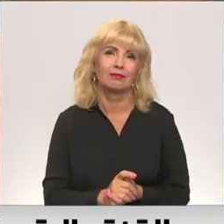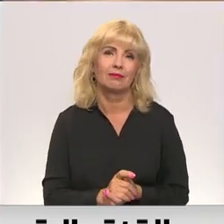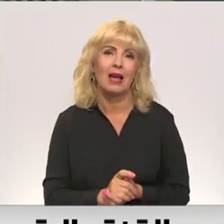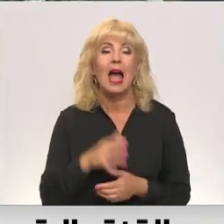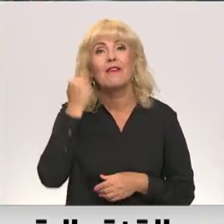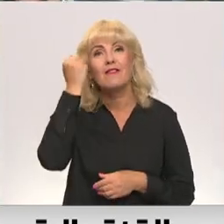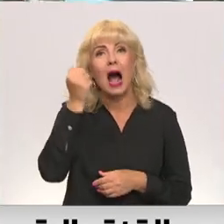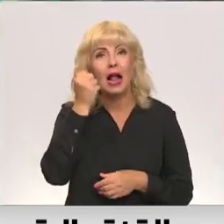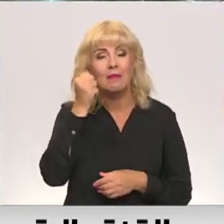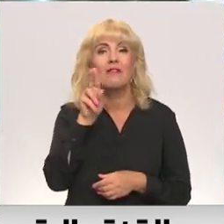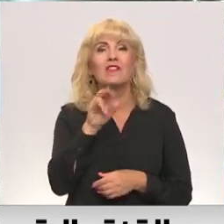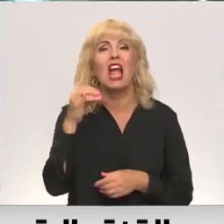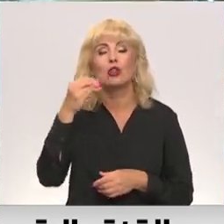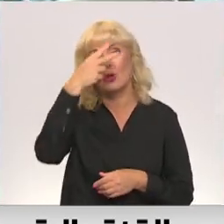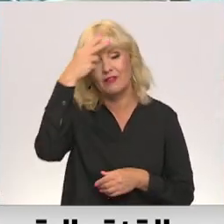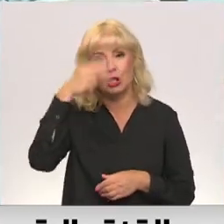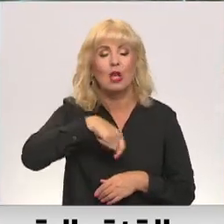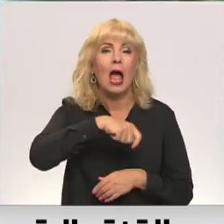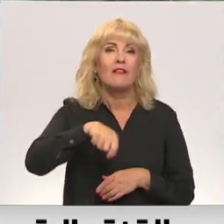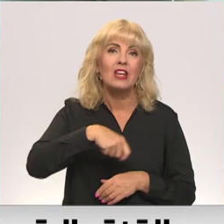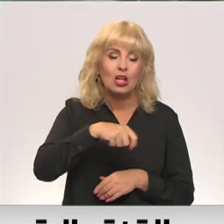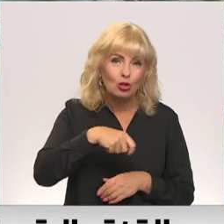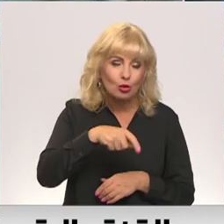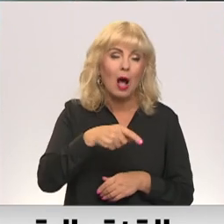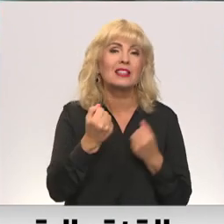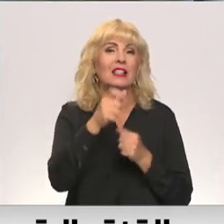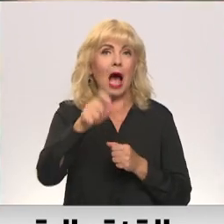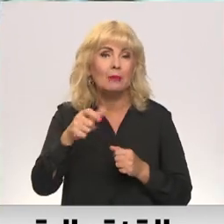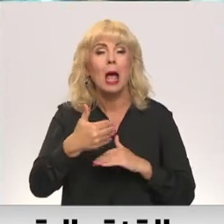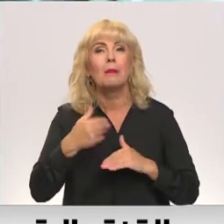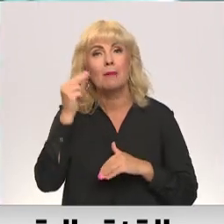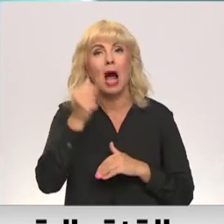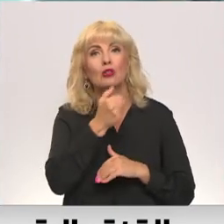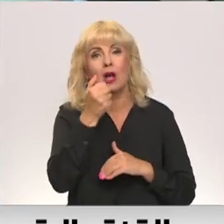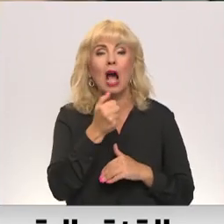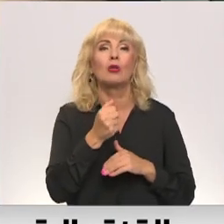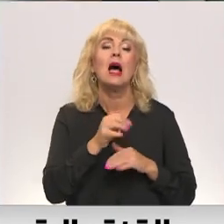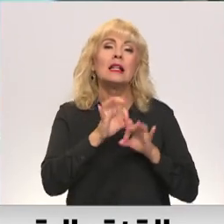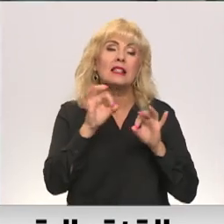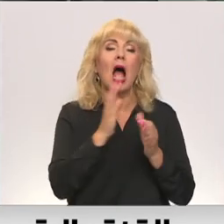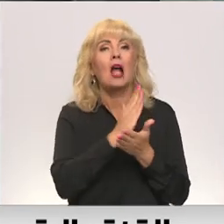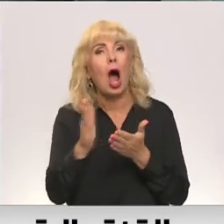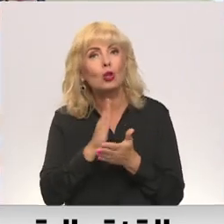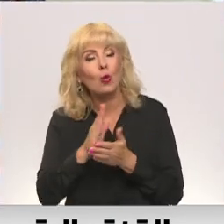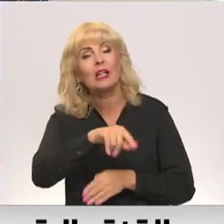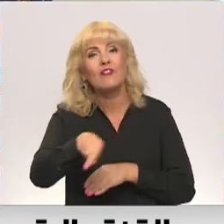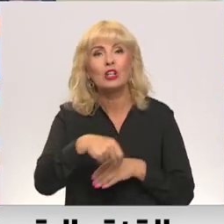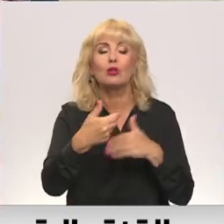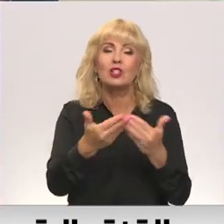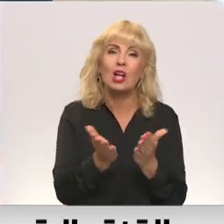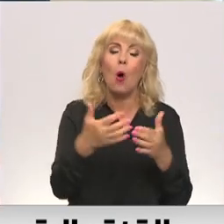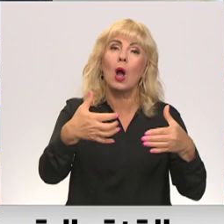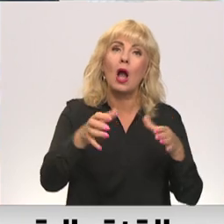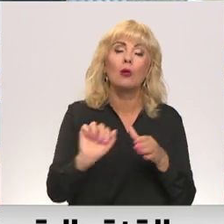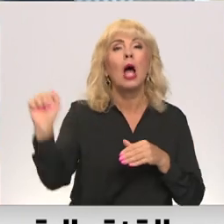Valmieris Viestur vidusskolas virtuves personāls dienu pirms jaunā mācību gada aizveda kārtojot virtuves traukus un katlus, kā arī